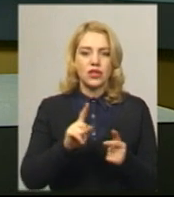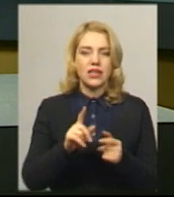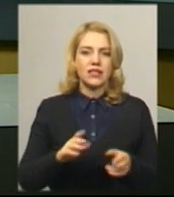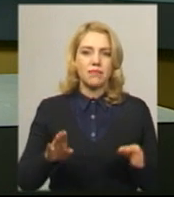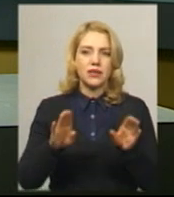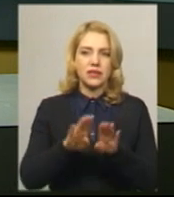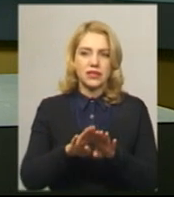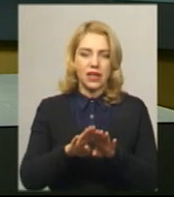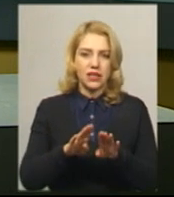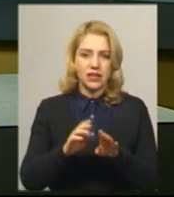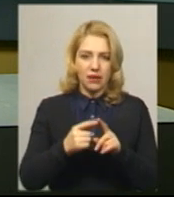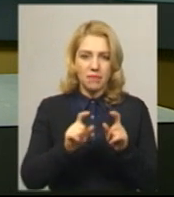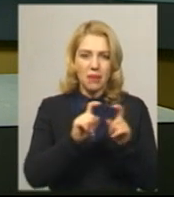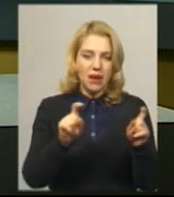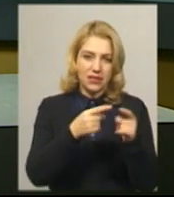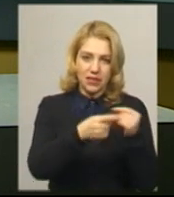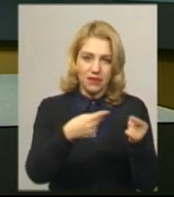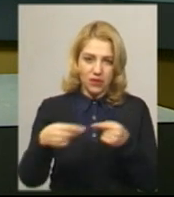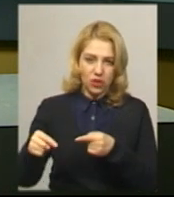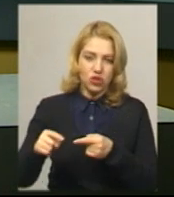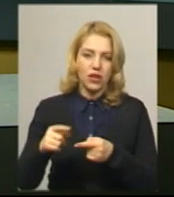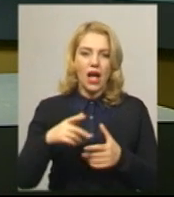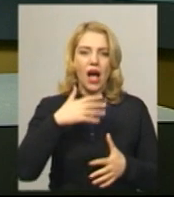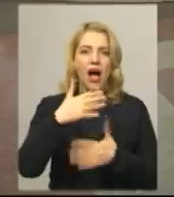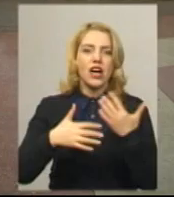центрів «Ажіотаж». Подробиці у сюжеті Лесі Боровець.